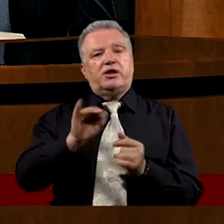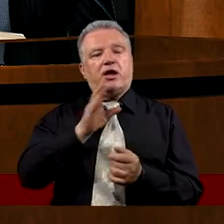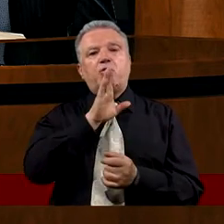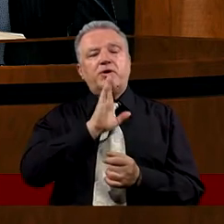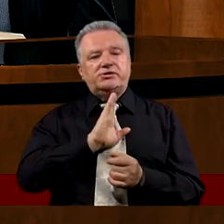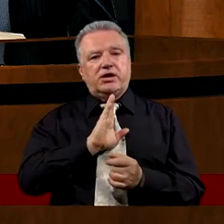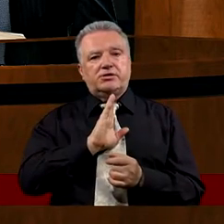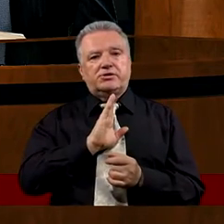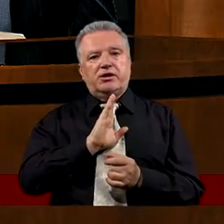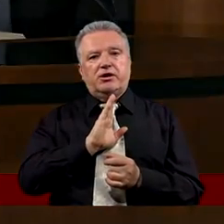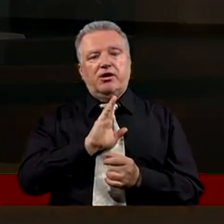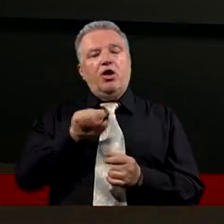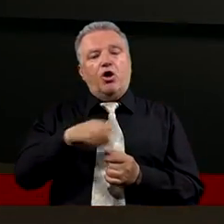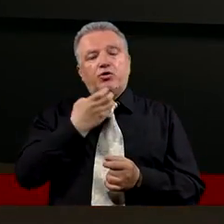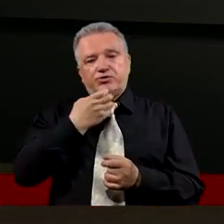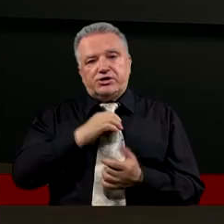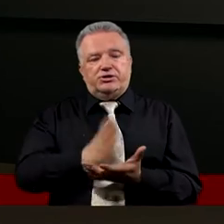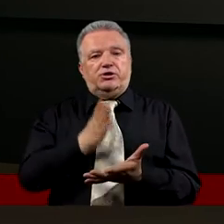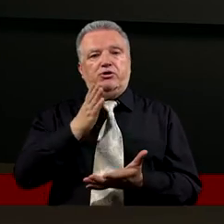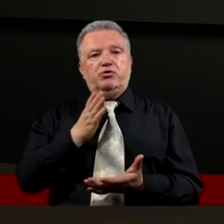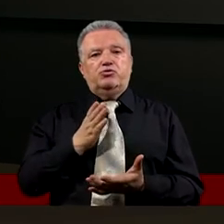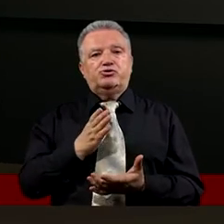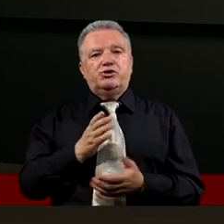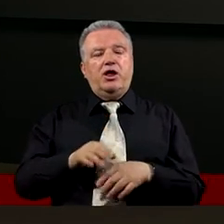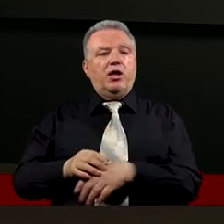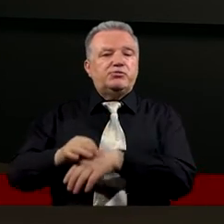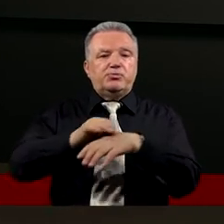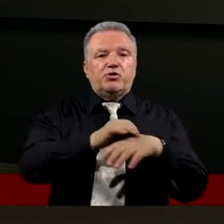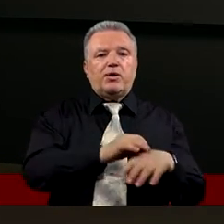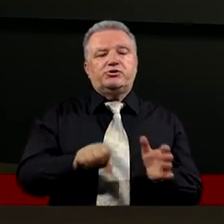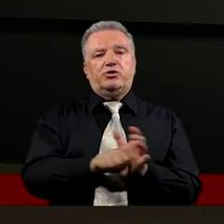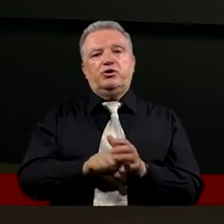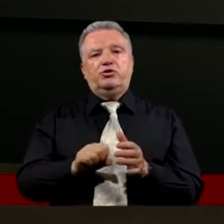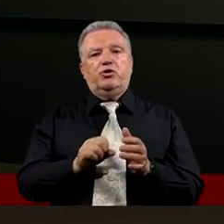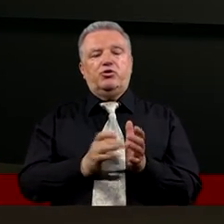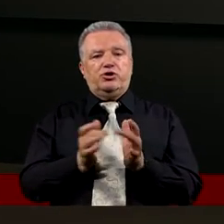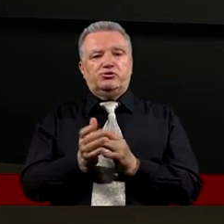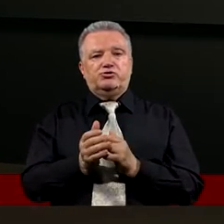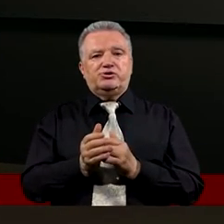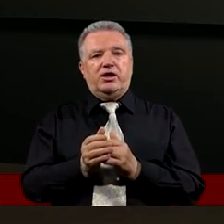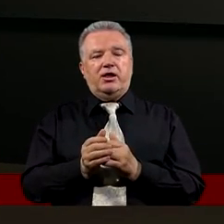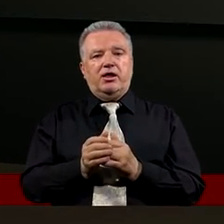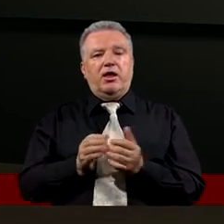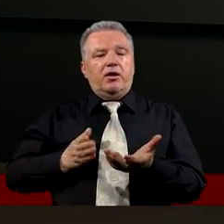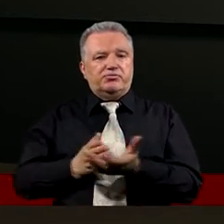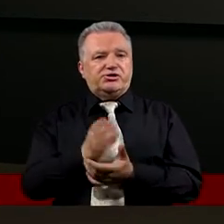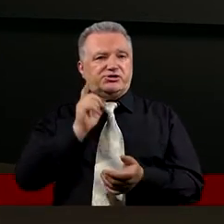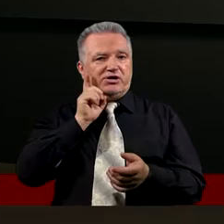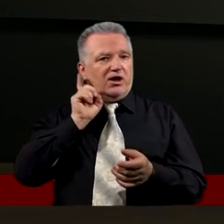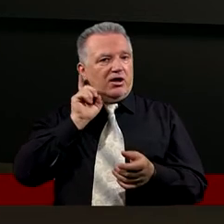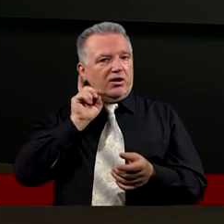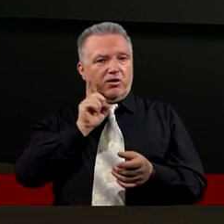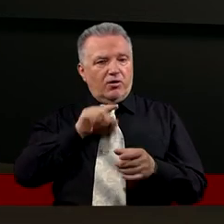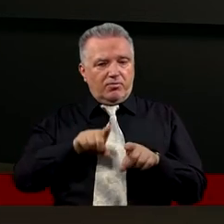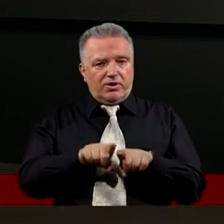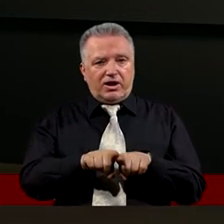Jako Mesjasza On wcześniej już Przyprowadzony do Chrystusa Przez swojego brata Andrzeja Usłyszał Przyjdź, bo